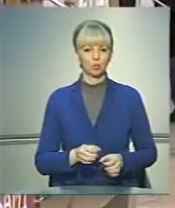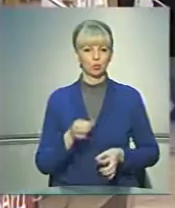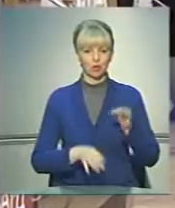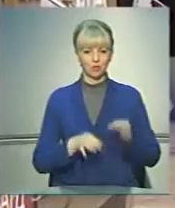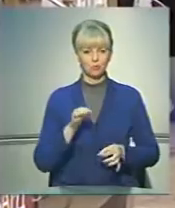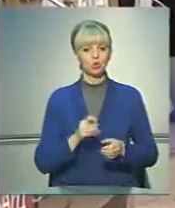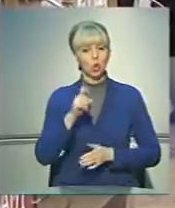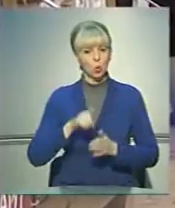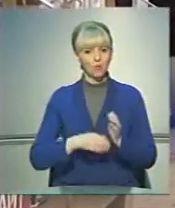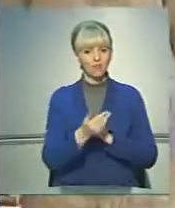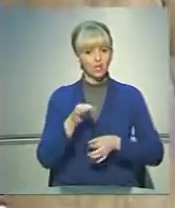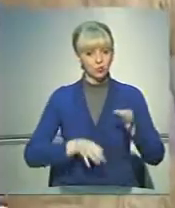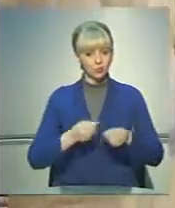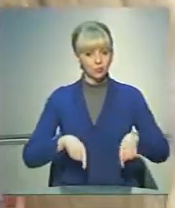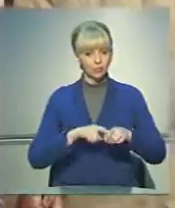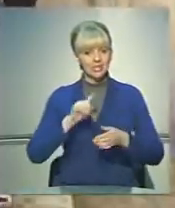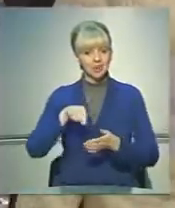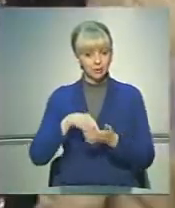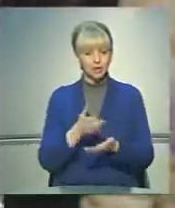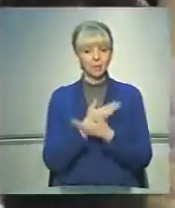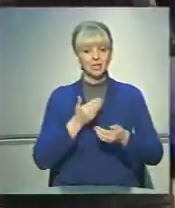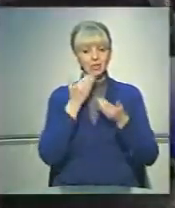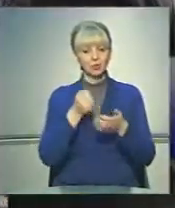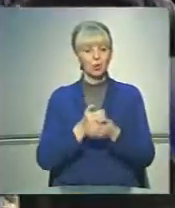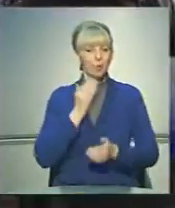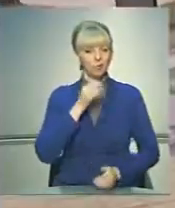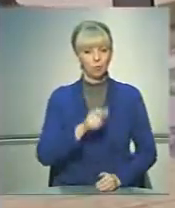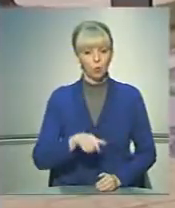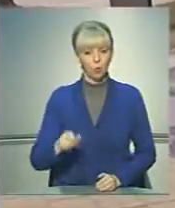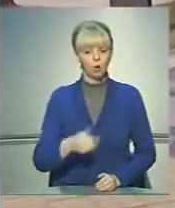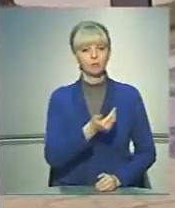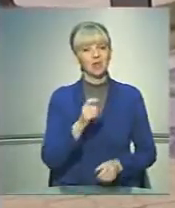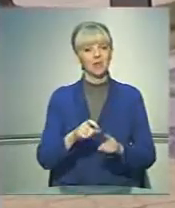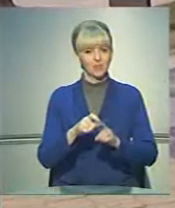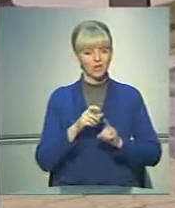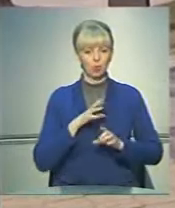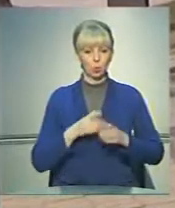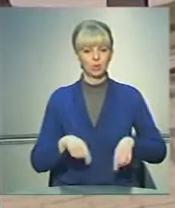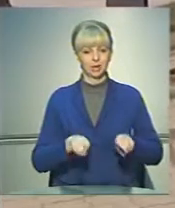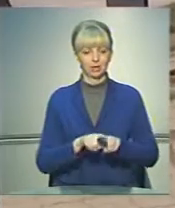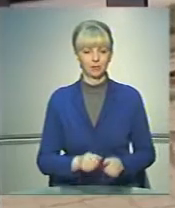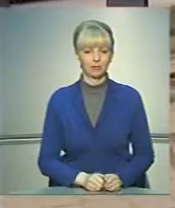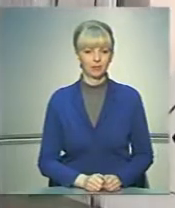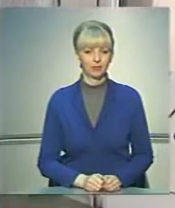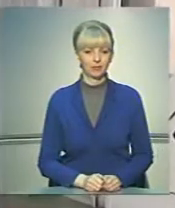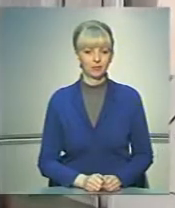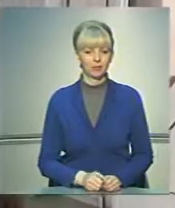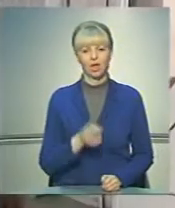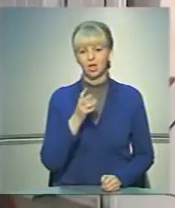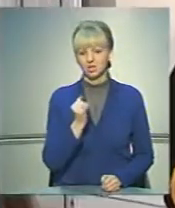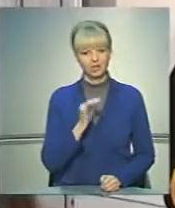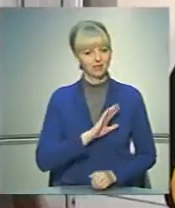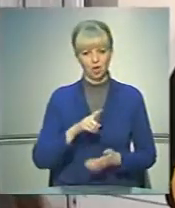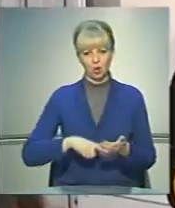Чи довіряєте ви суду? Із таким запитанням ми звернулися до буковинців. Їхні відповіді були наступні. Ні, не